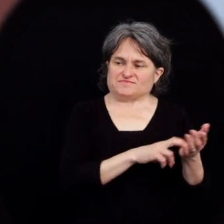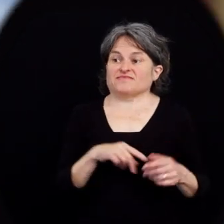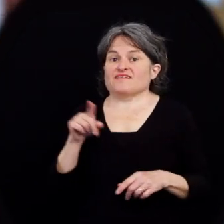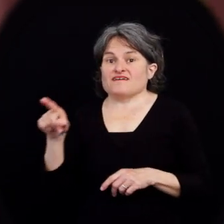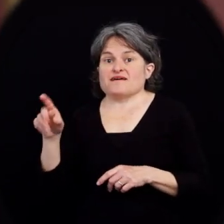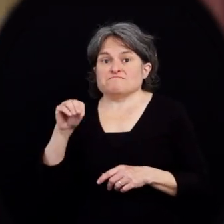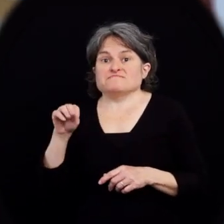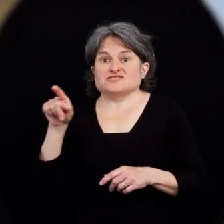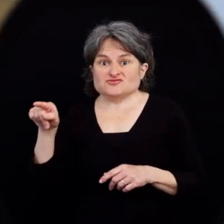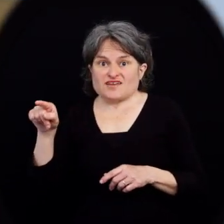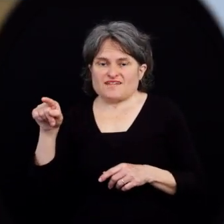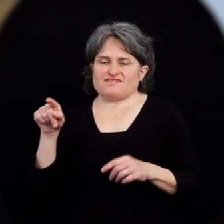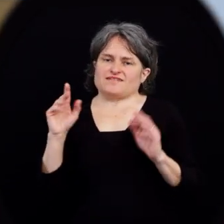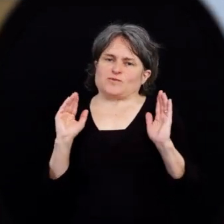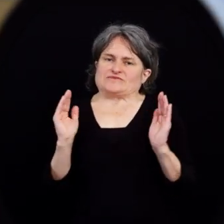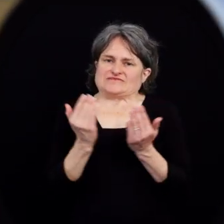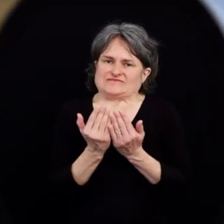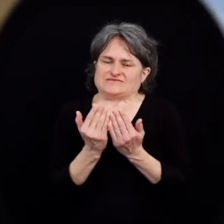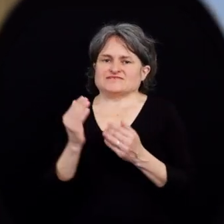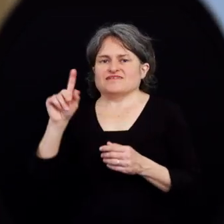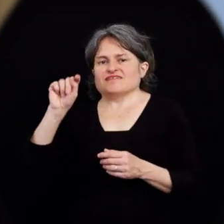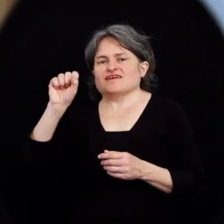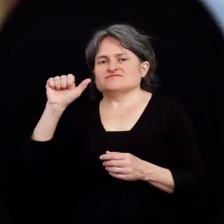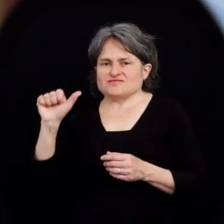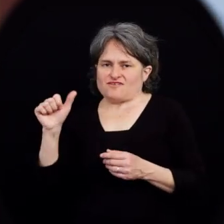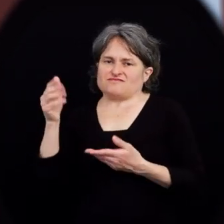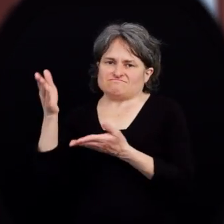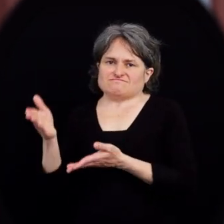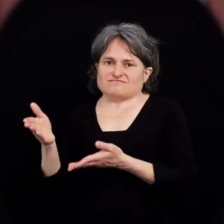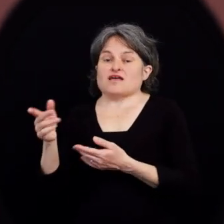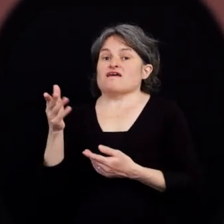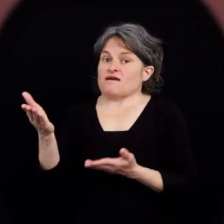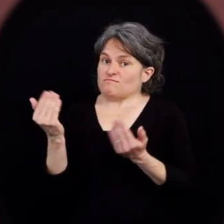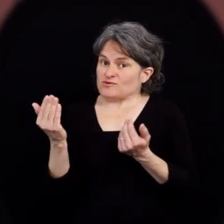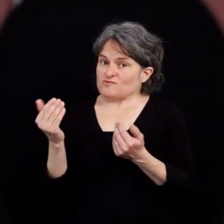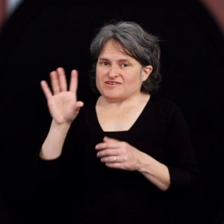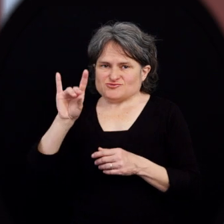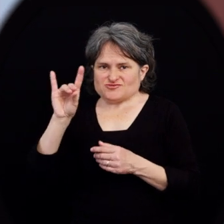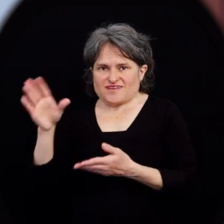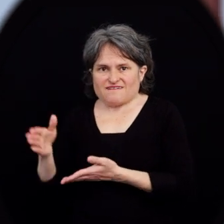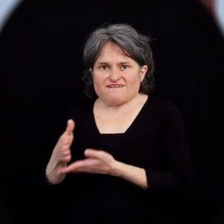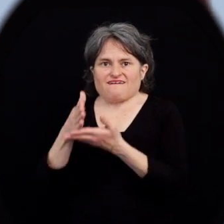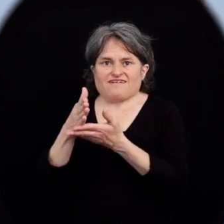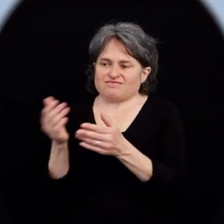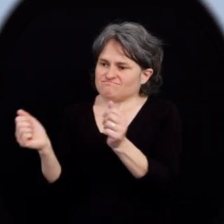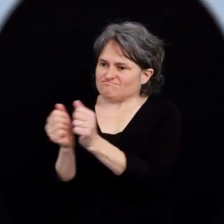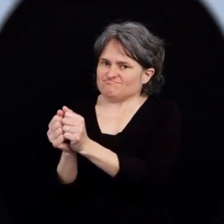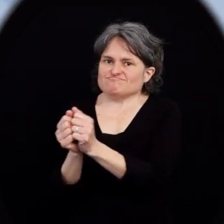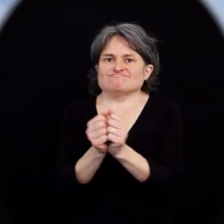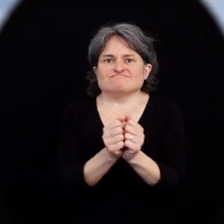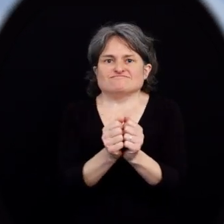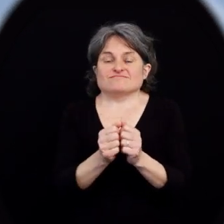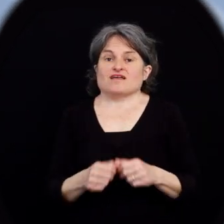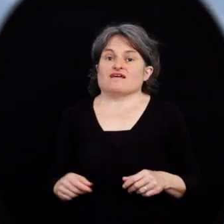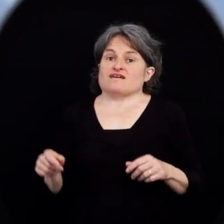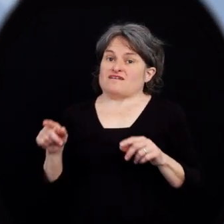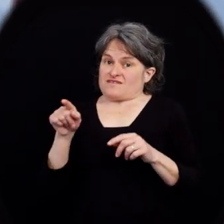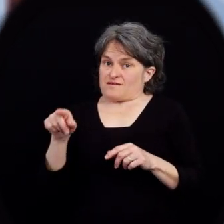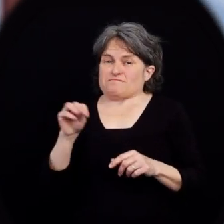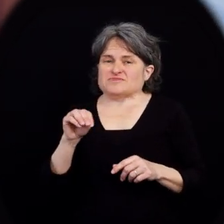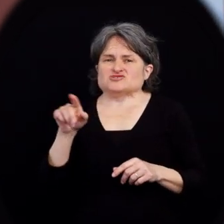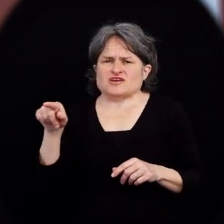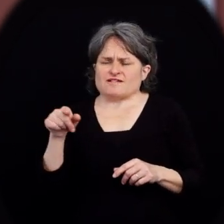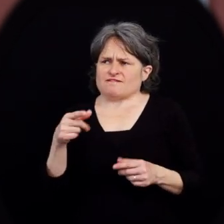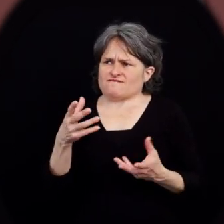pour s'inscrire à un cours. Michelle a un trouble du spectre de l'autisme et elle a besoin d'un chien d'assistance pour l'accompagner dans ses